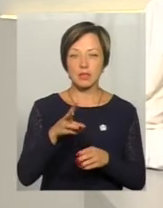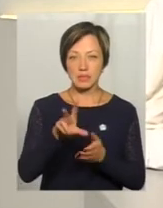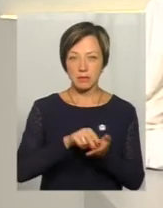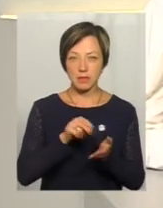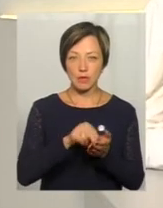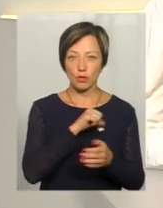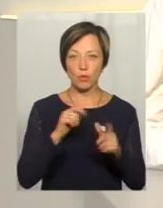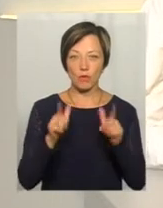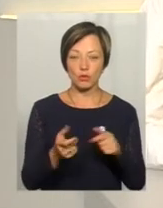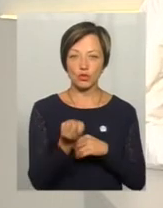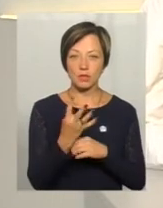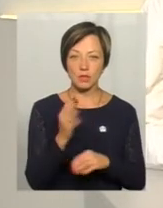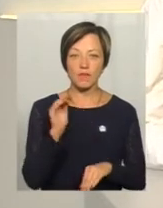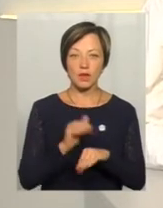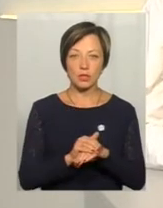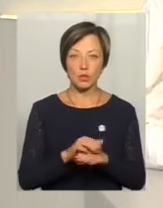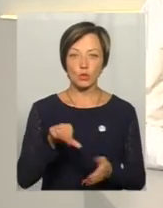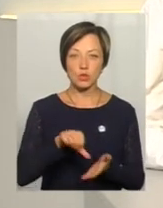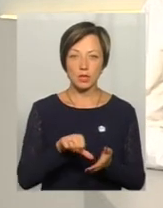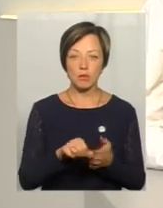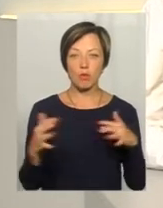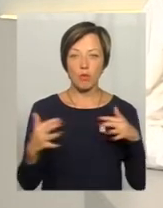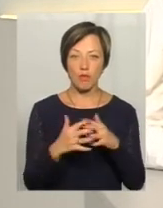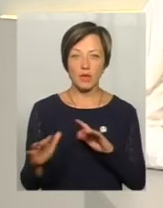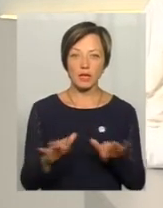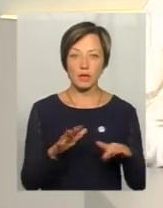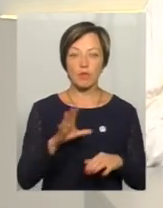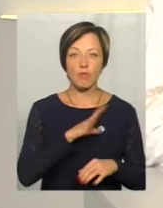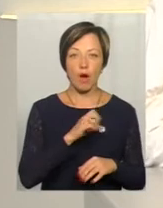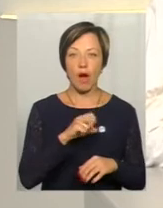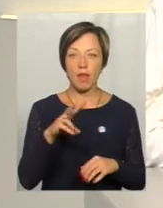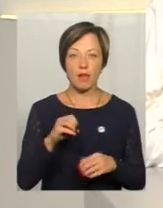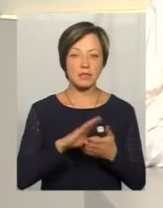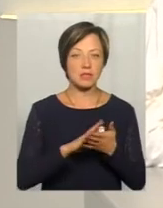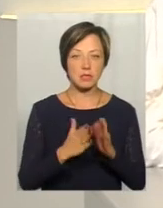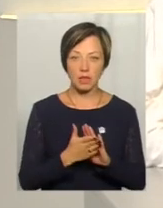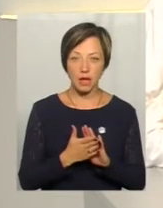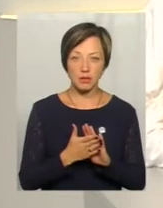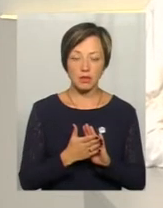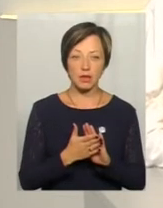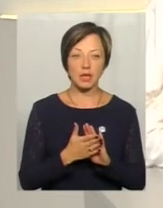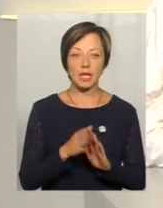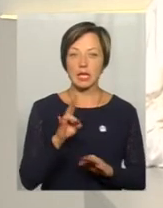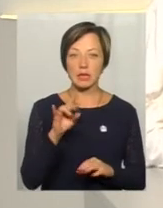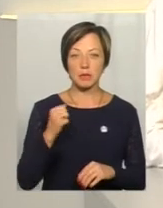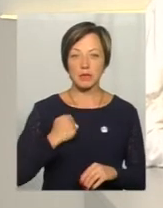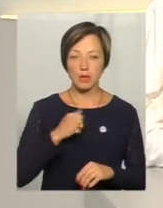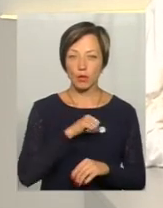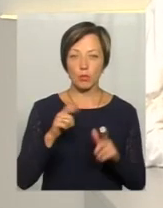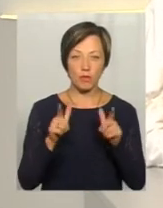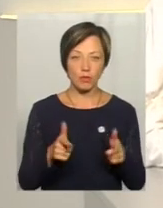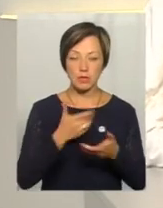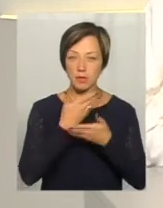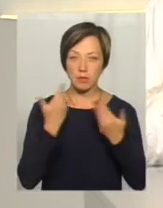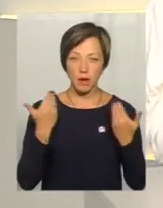2014-му, запевняє, що фактично учасником бойових дій був, але ні статусу УБД, ні бійця-добровольця